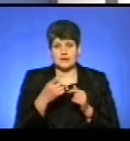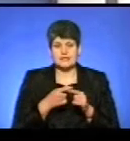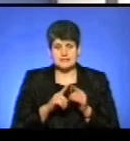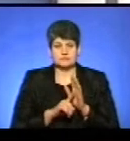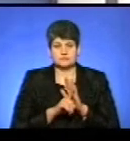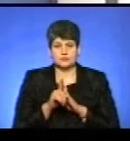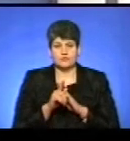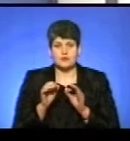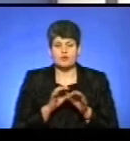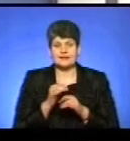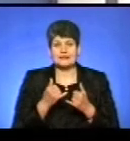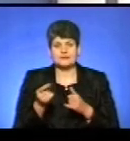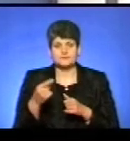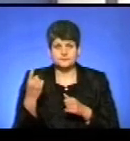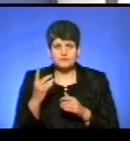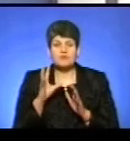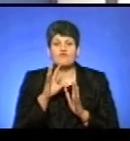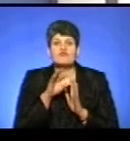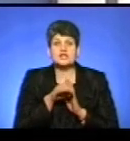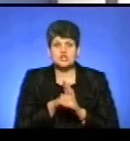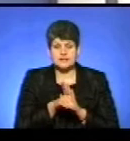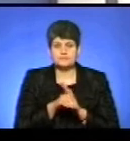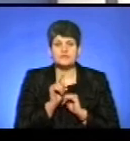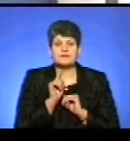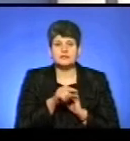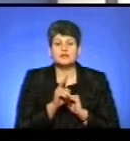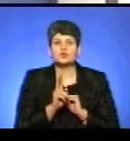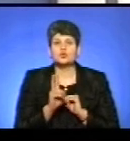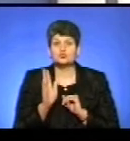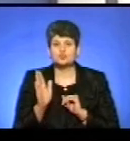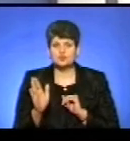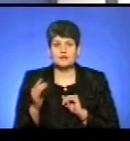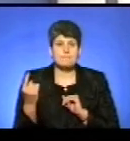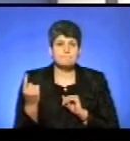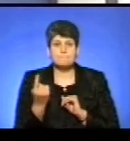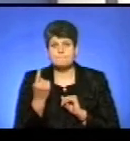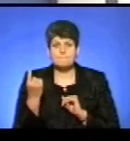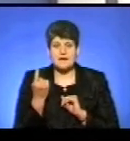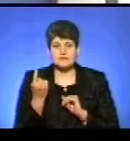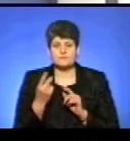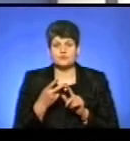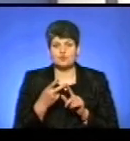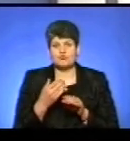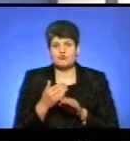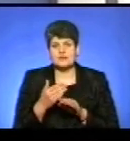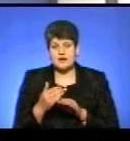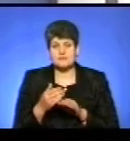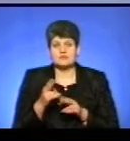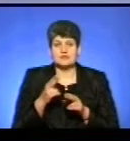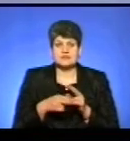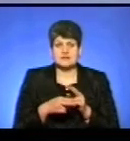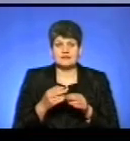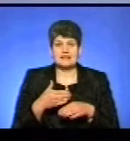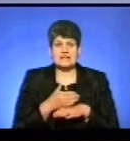проєкт для Тернопільщини. Ми війшли до тих, хто буде першим в другому етапі чи в завершальному етапі